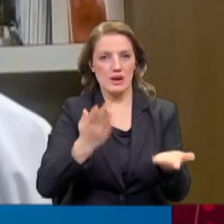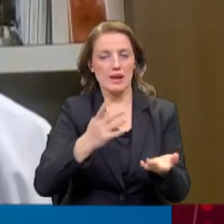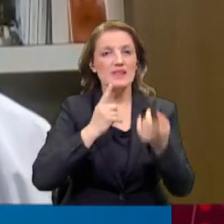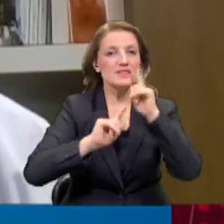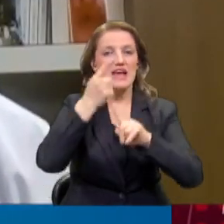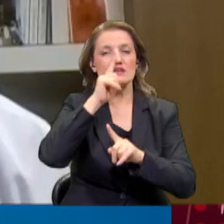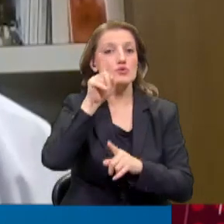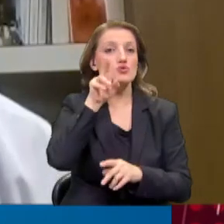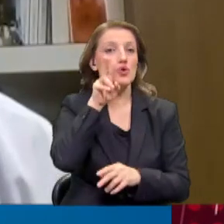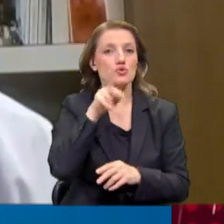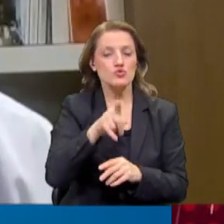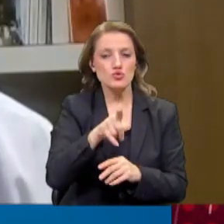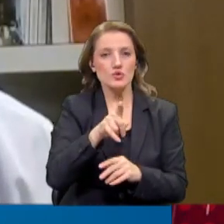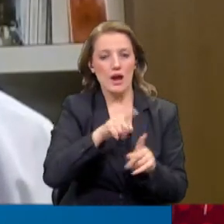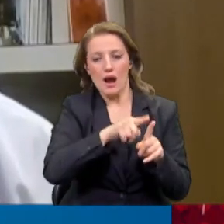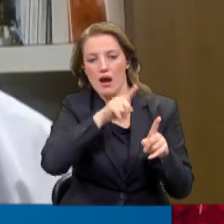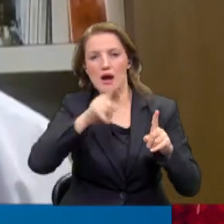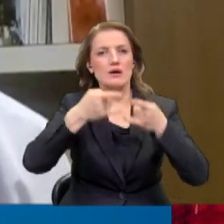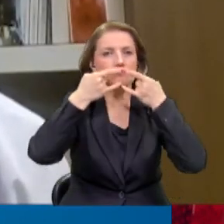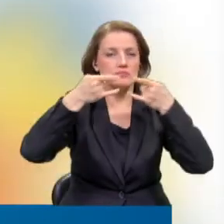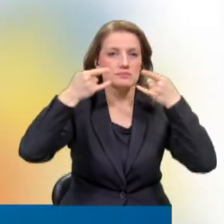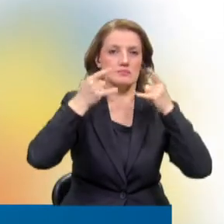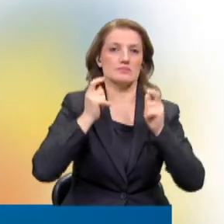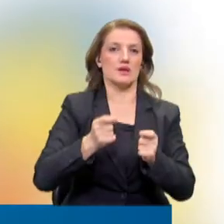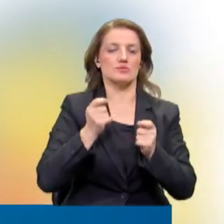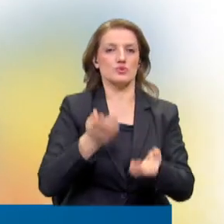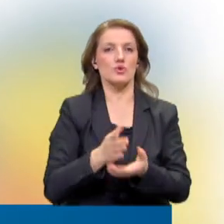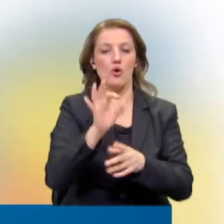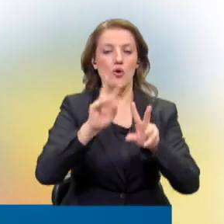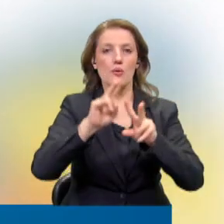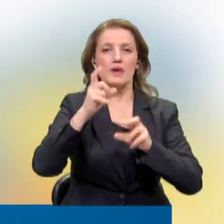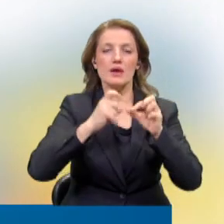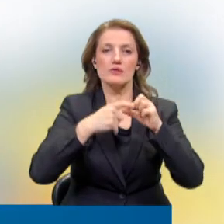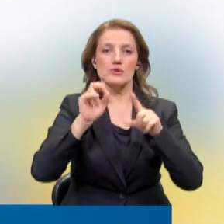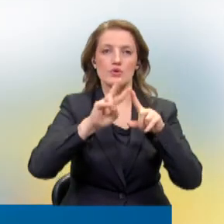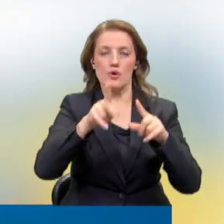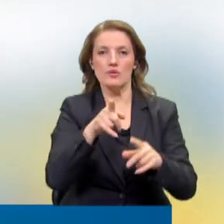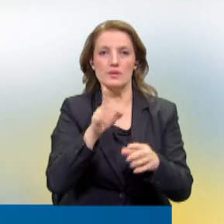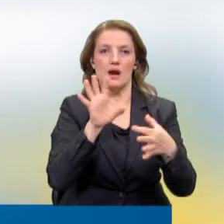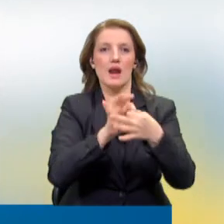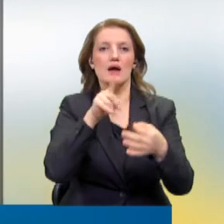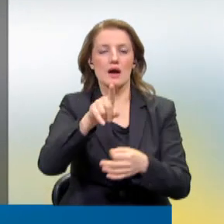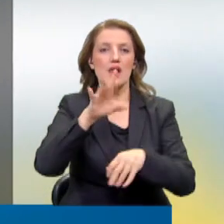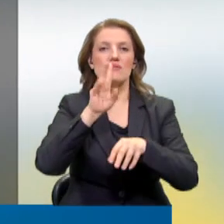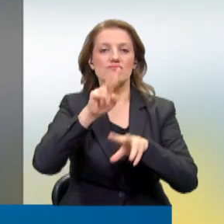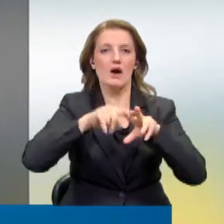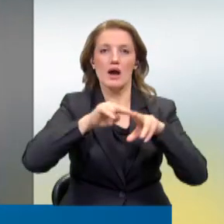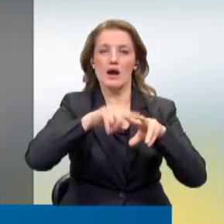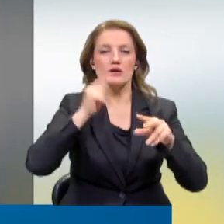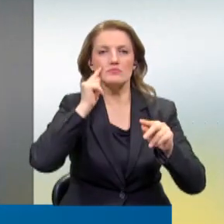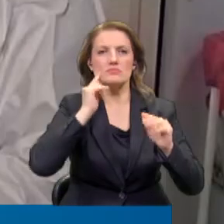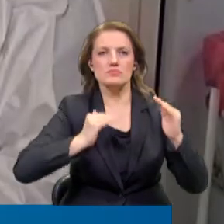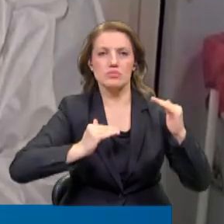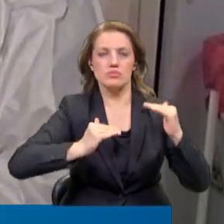Test sonucunuz çıkana kadar da maske takmaya devam edeceksiniz. Omikron kaynaklı bakı artışları hastanelere henüz benzer düzeyde